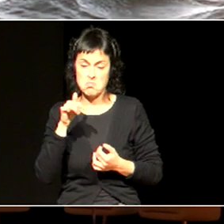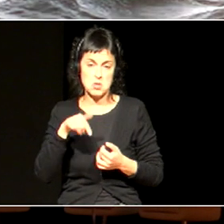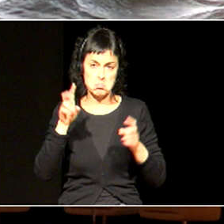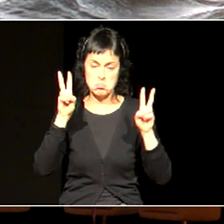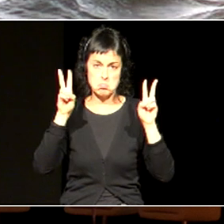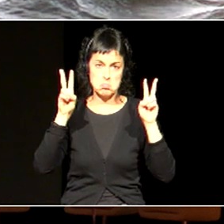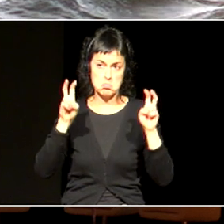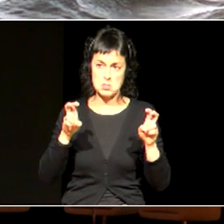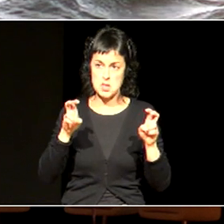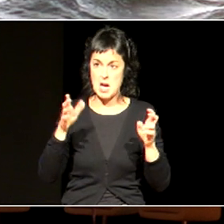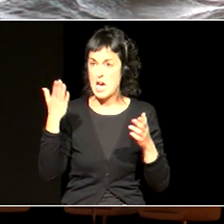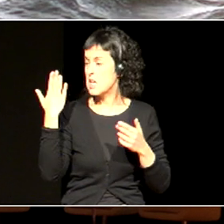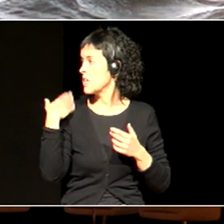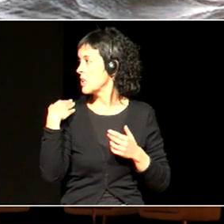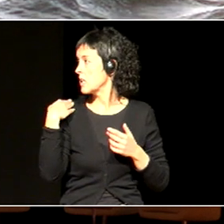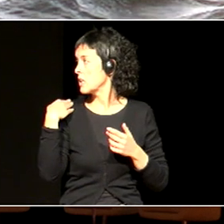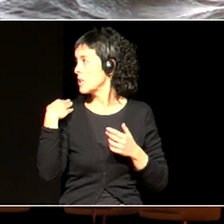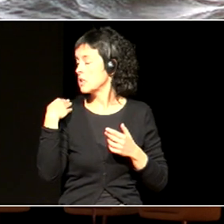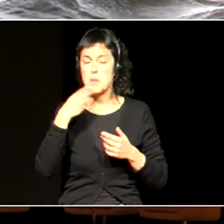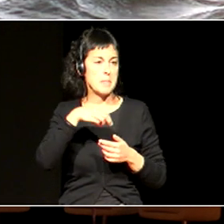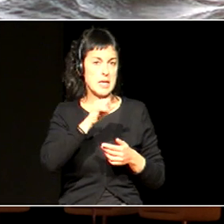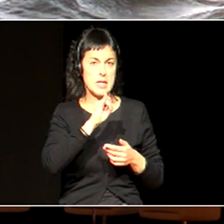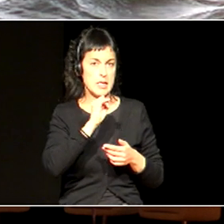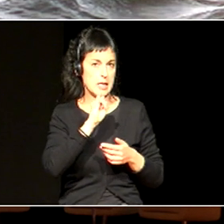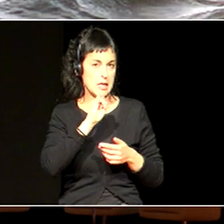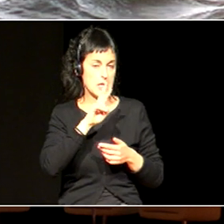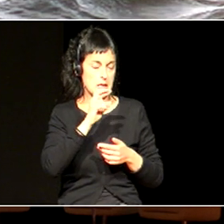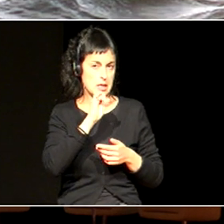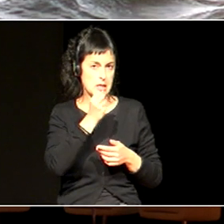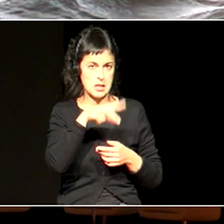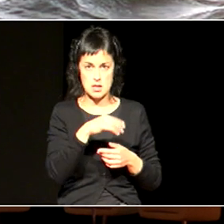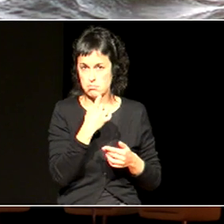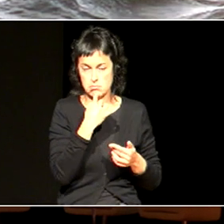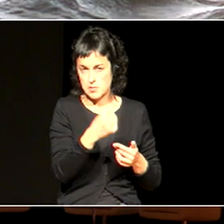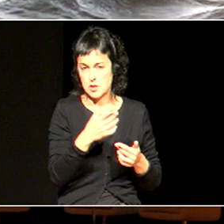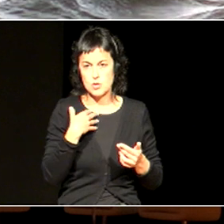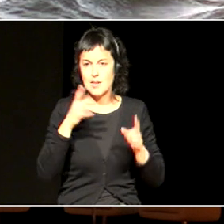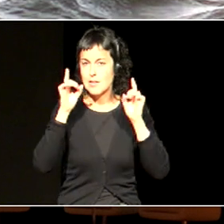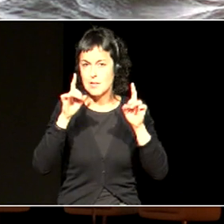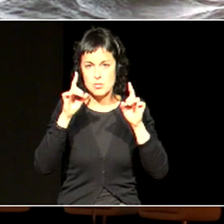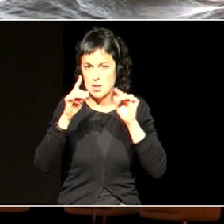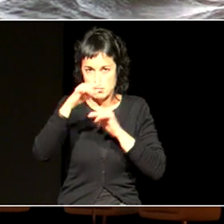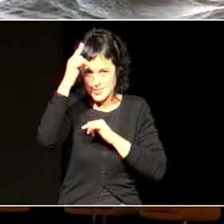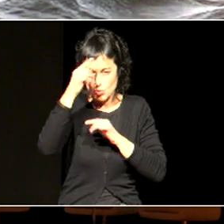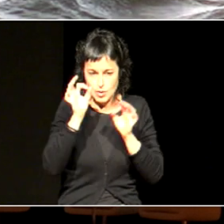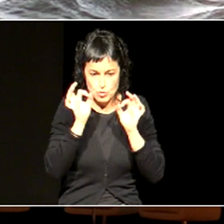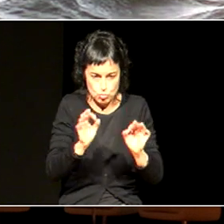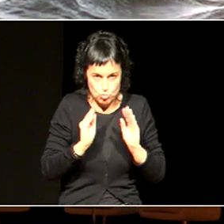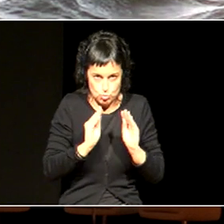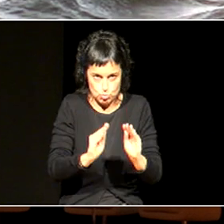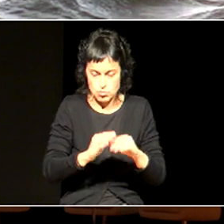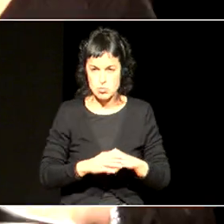dota, lehenago, mirianek ondo, azaldu da, kultura asuntue da, eskuntza asuntue da, eta hor, ba,